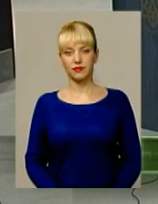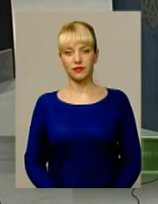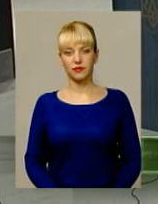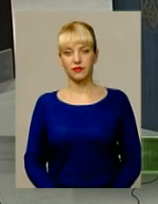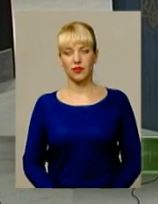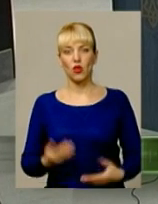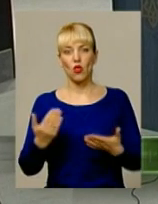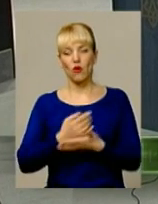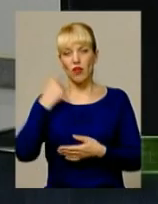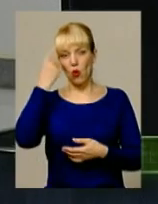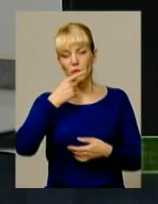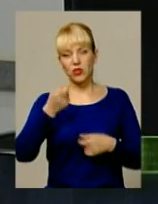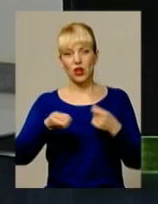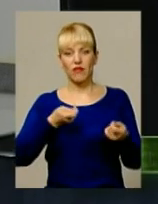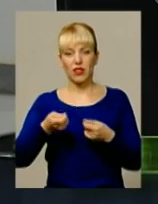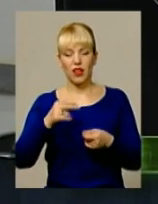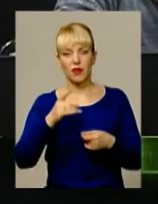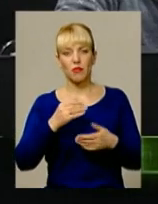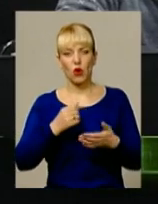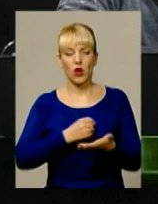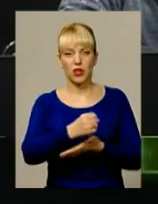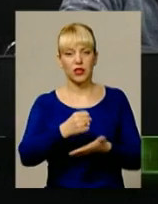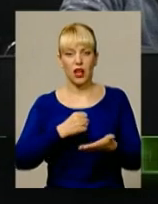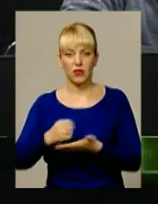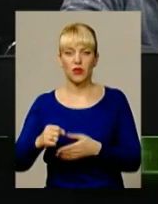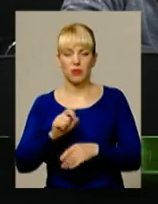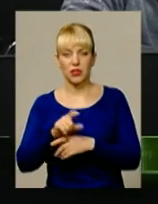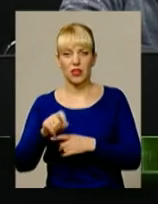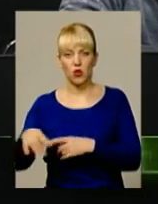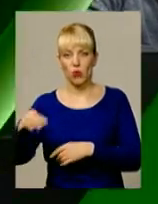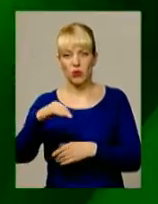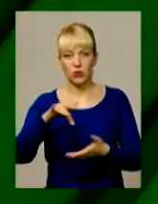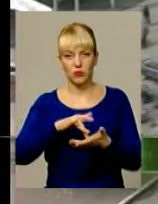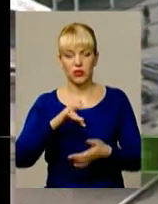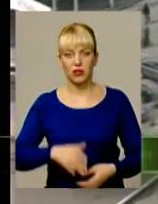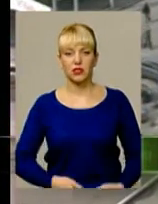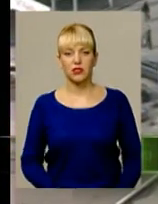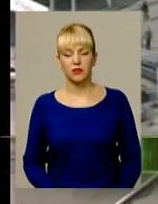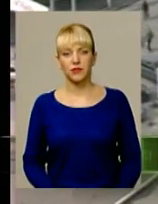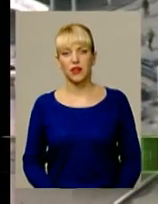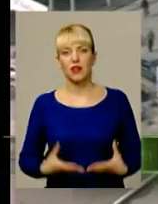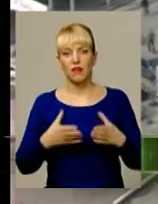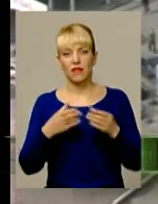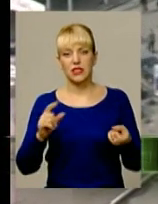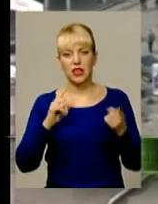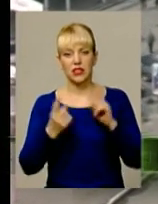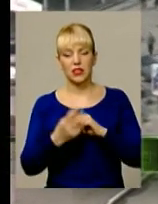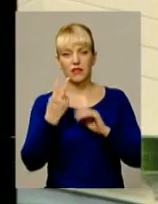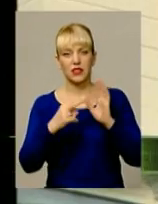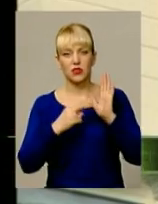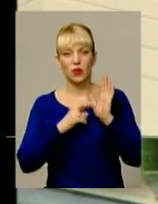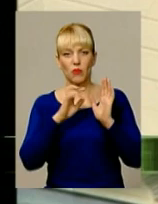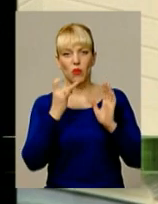Нові обличчя у владі. Про останні кадрові призначення в обласному центрі. Весна настала. З 27